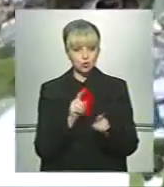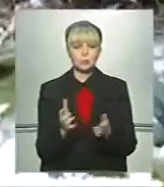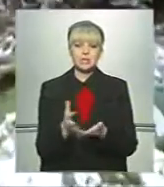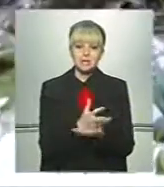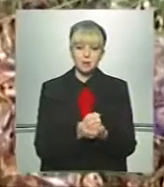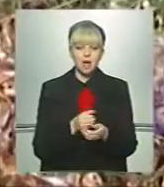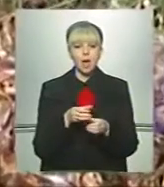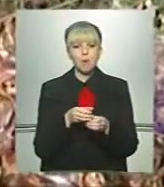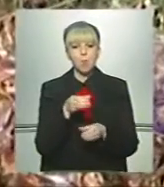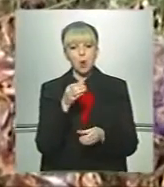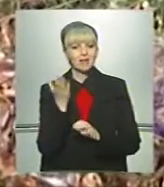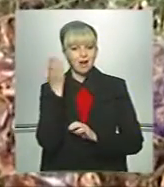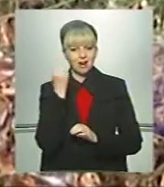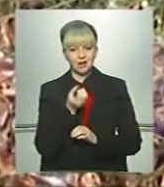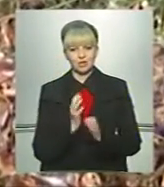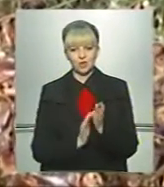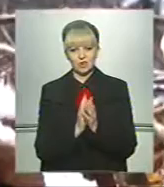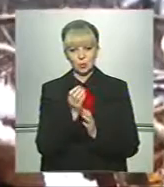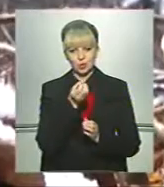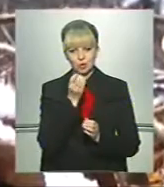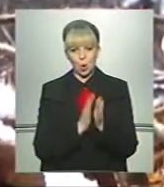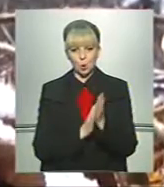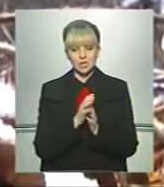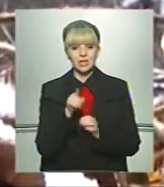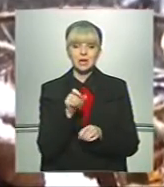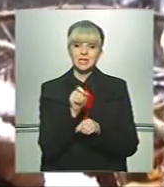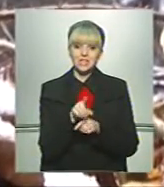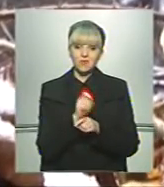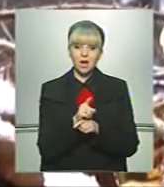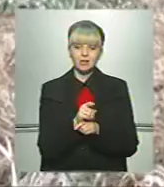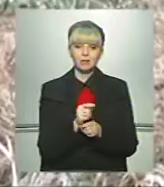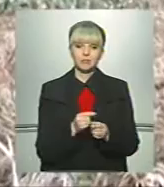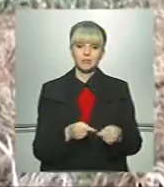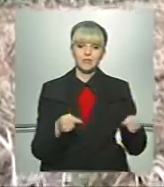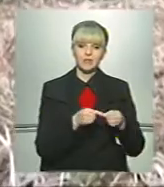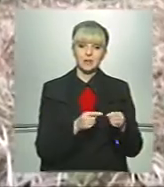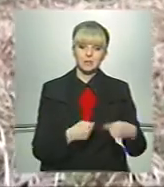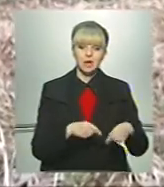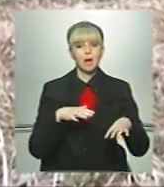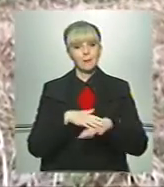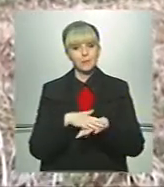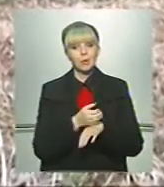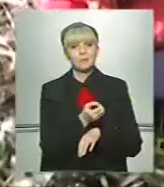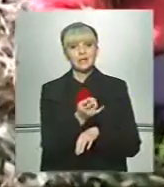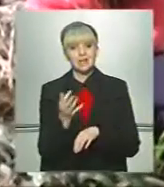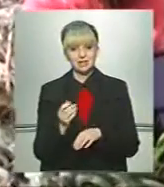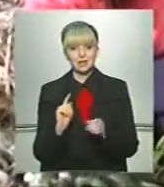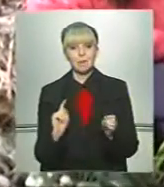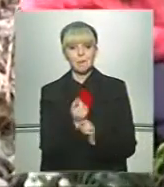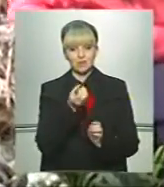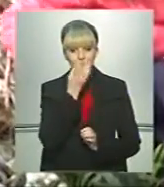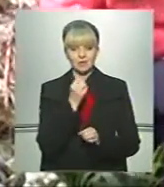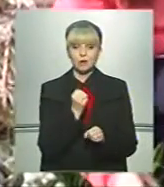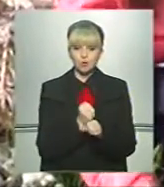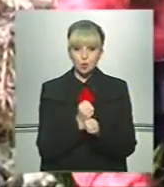зібрати букетики ранньоквітучих рослин. Їхнє завдання – на визначеній ділянці підрахувати кількість перевоцвітів